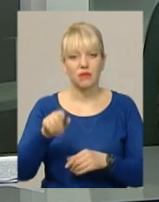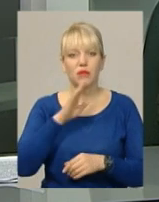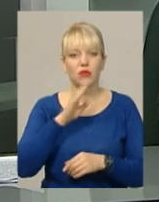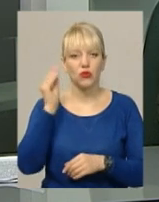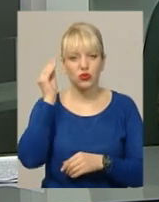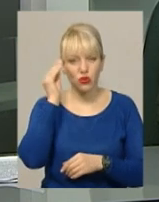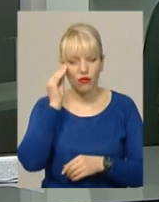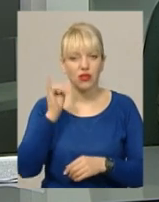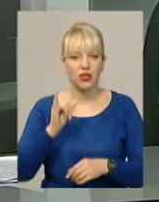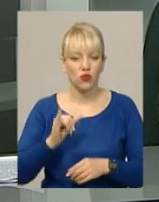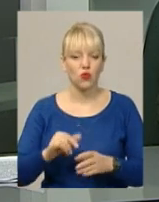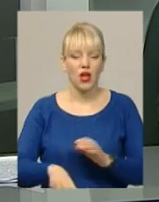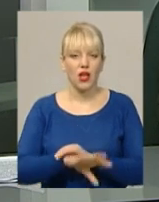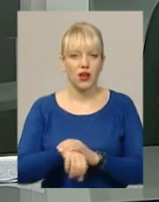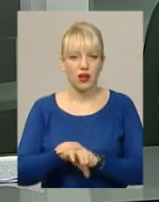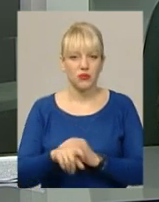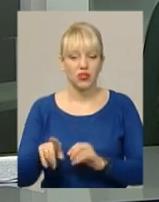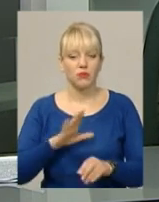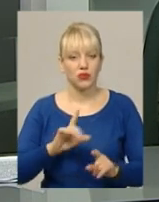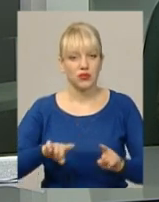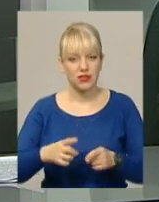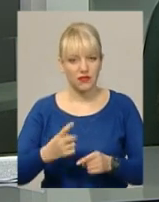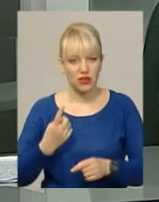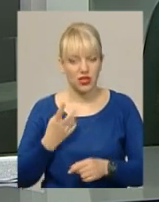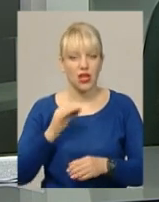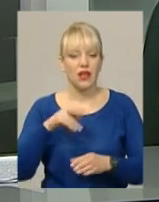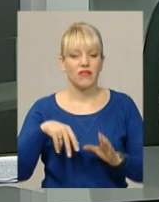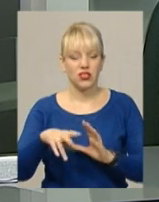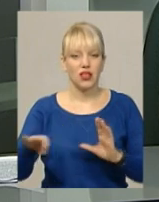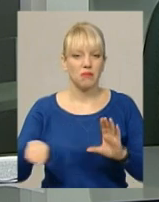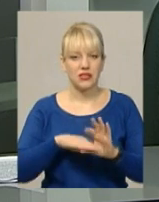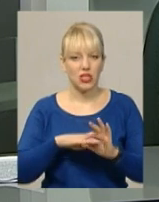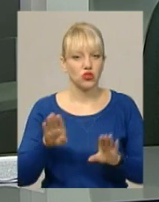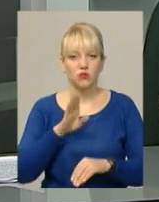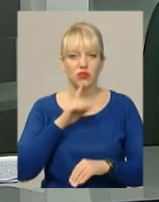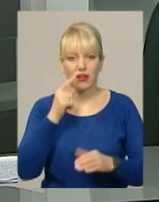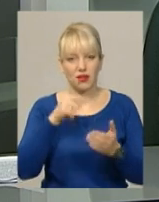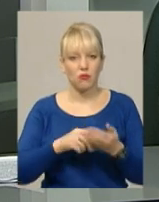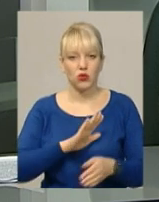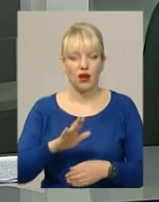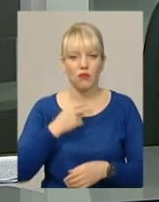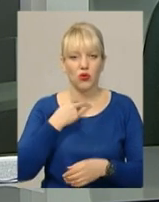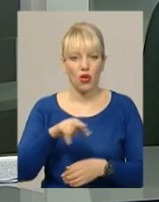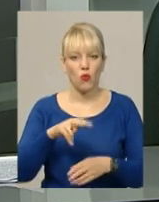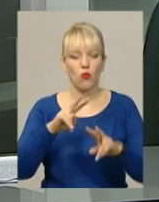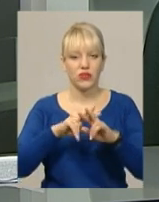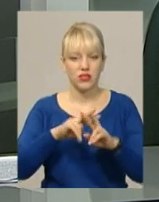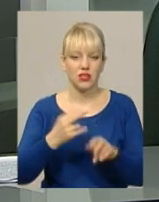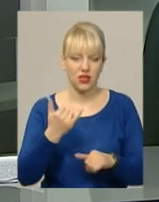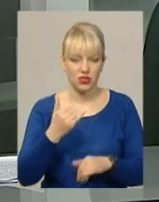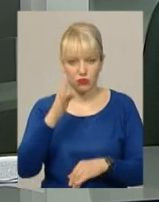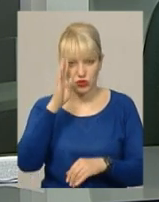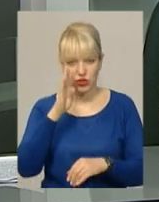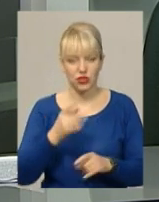Її взяли під варту та згодом підозрювана вийшла під заставу. Аби вона не опинилася у в'язниці, нинішній затриманий і пропонував гроші